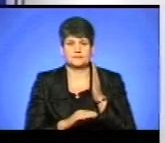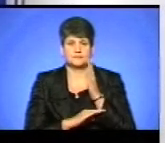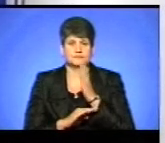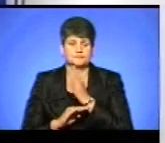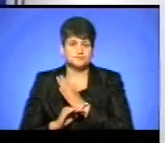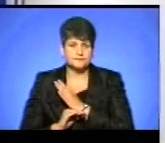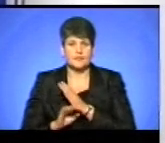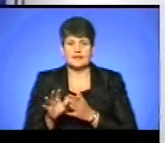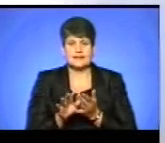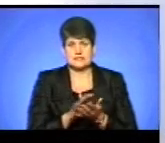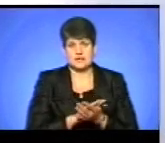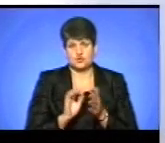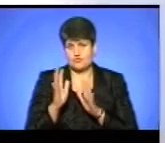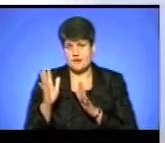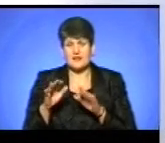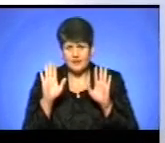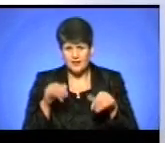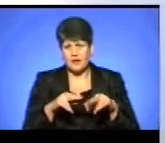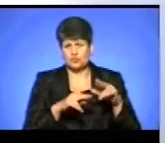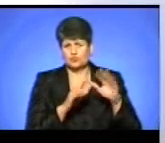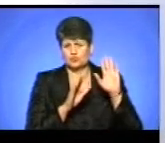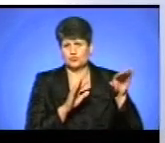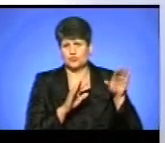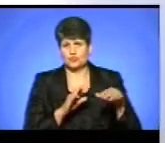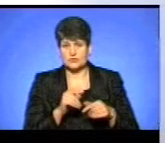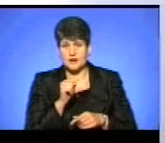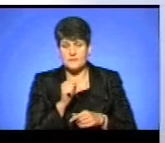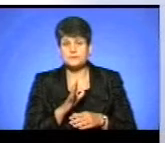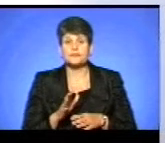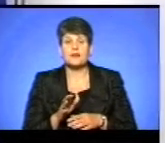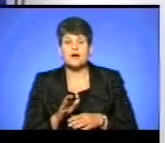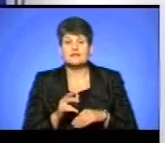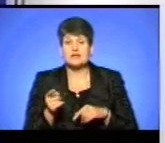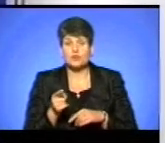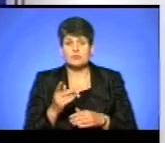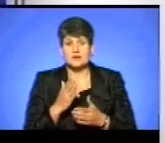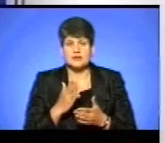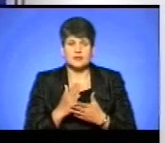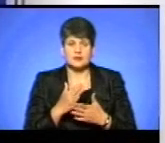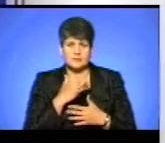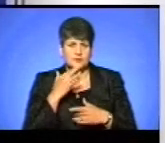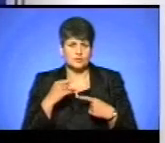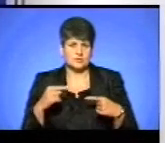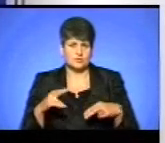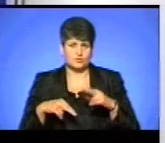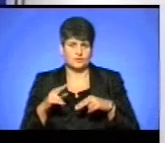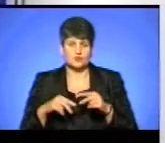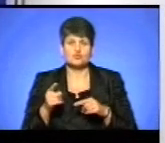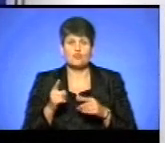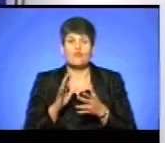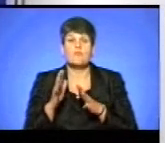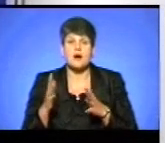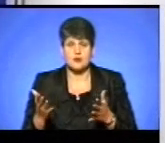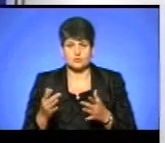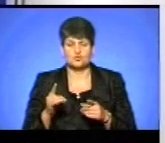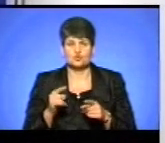і не знищувала парк. І нехай там будують собі і так далі. В Тернополі йде дуже багато різних будівництв. Чому саме в парку,